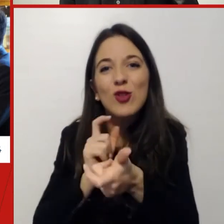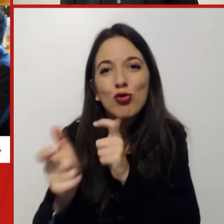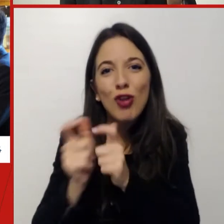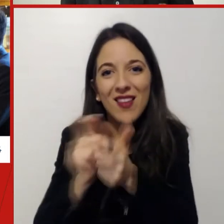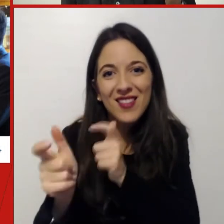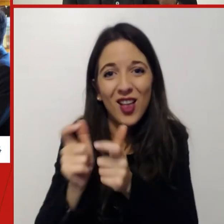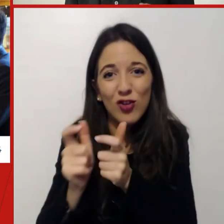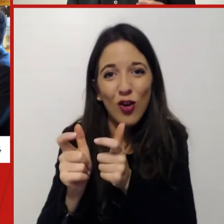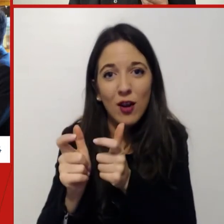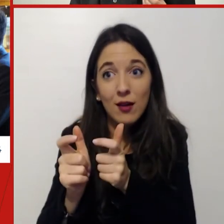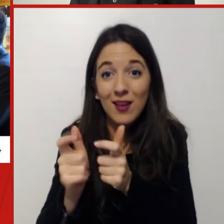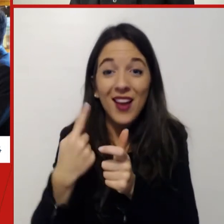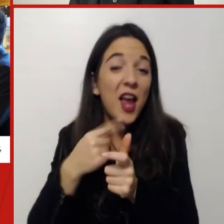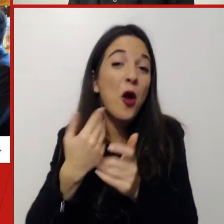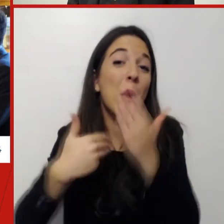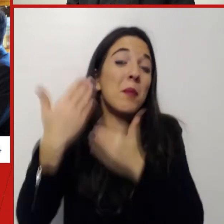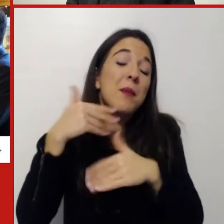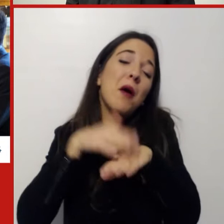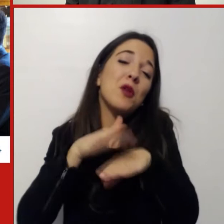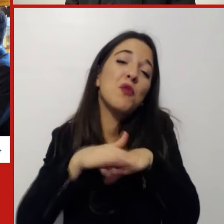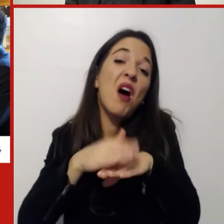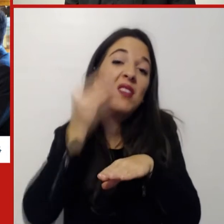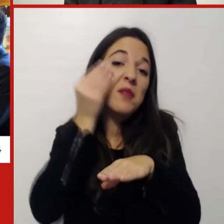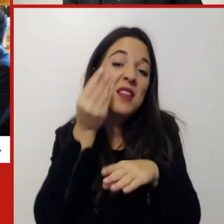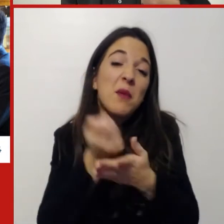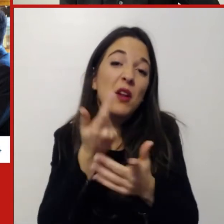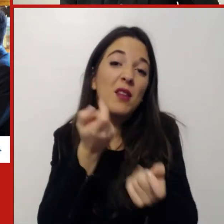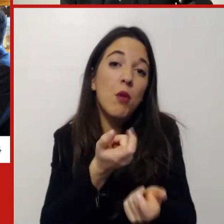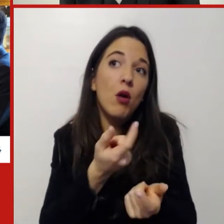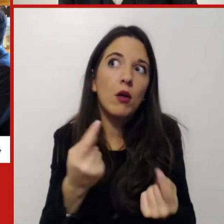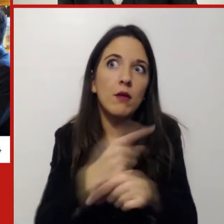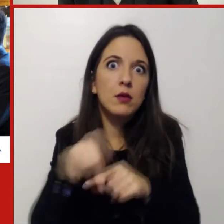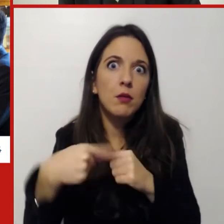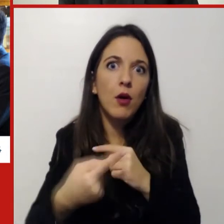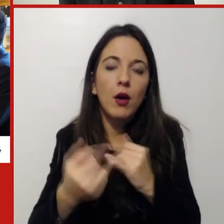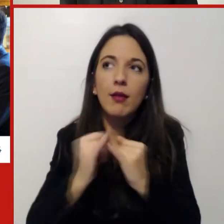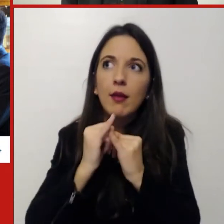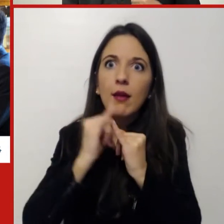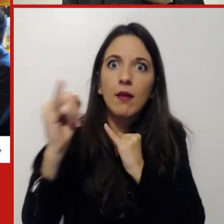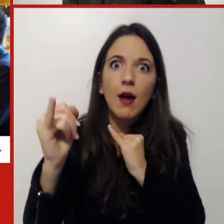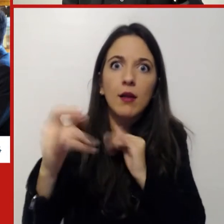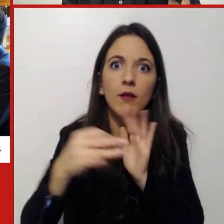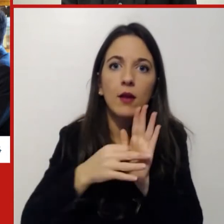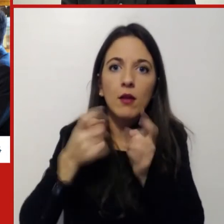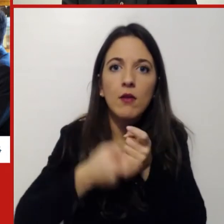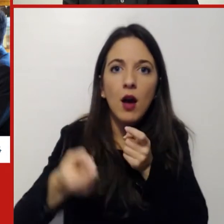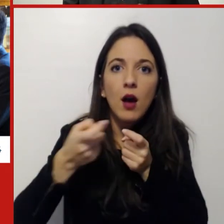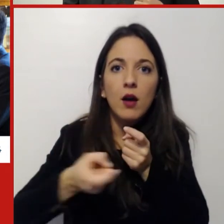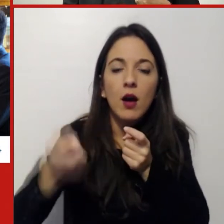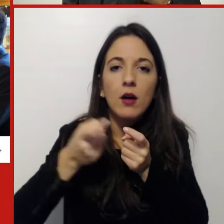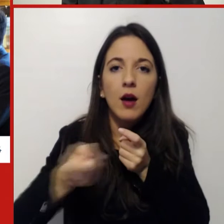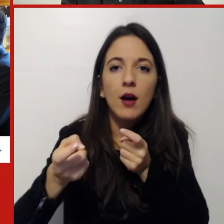Allora, quello che è importante oggi è capire sia quello che non vogliamo tornare a fare nel new normal,